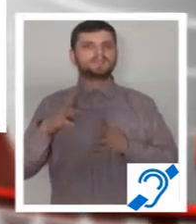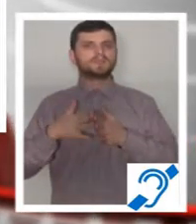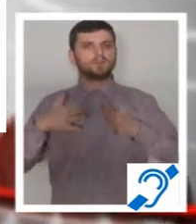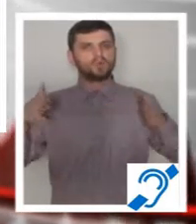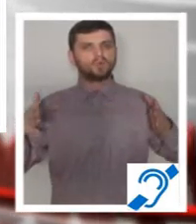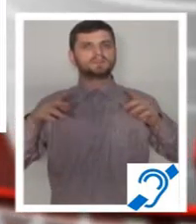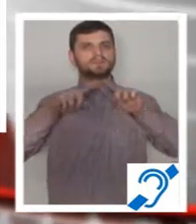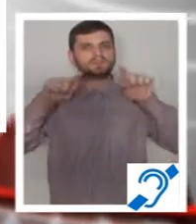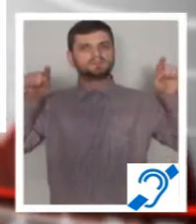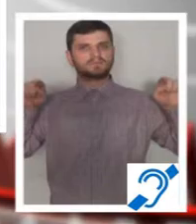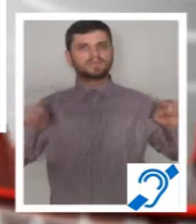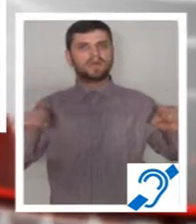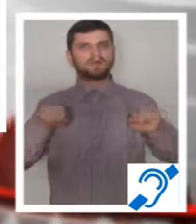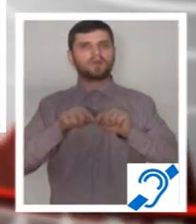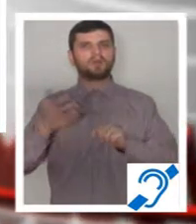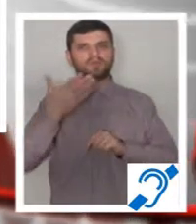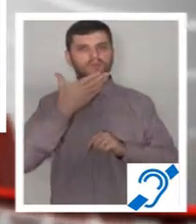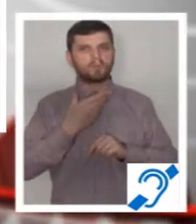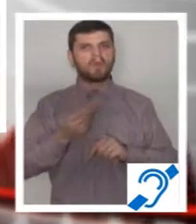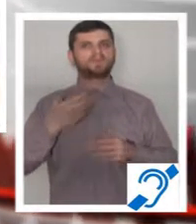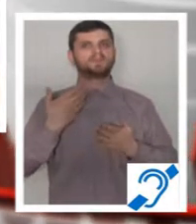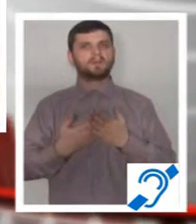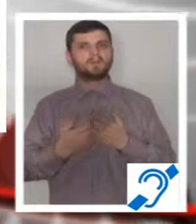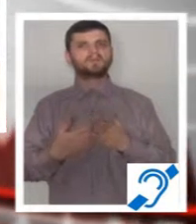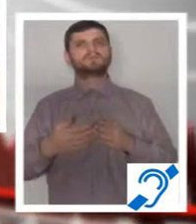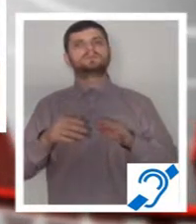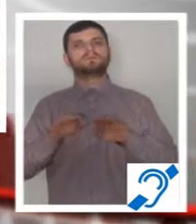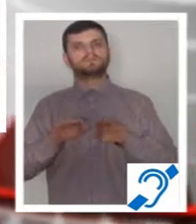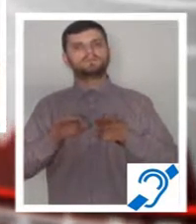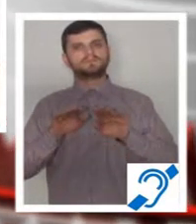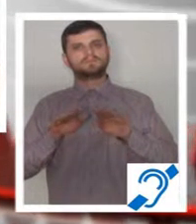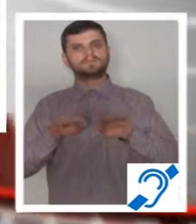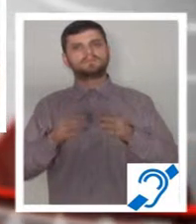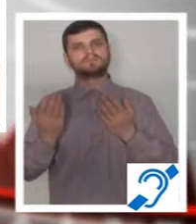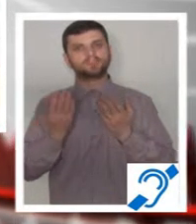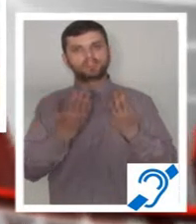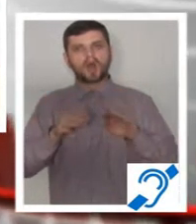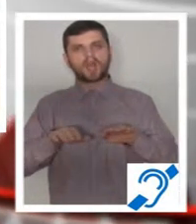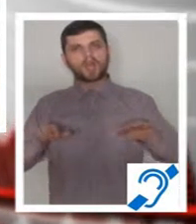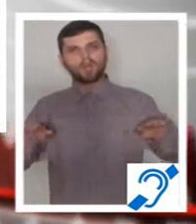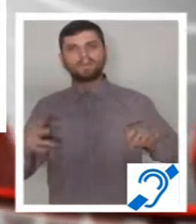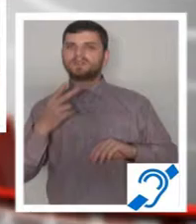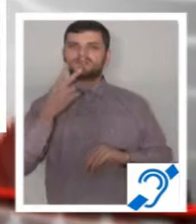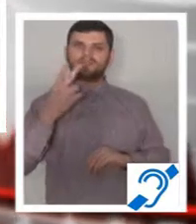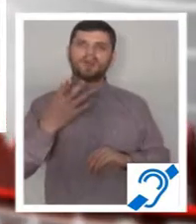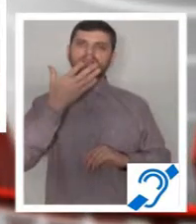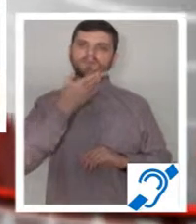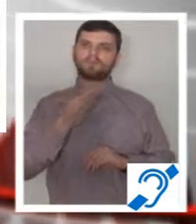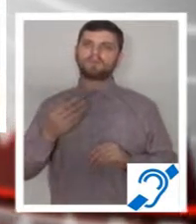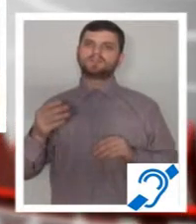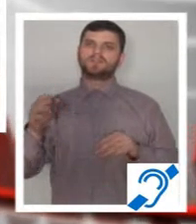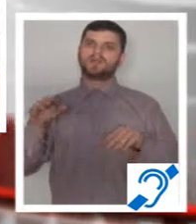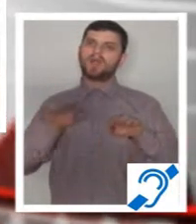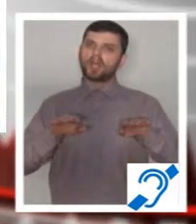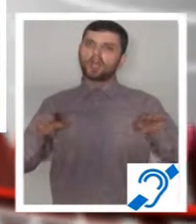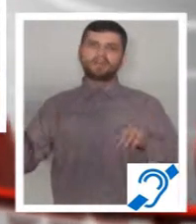tablouri să fie expuse pe colidoarele școlii, ca elevii să poată să le vadă și